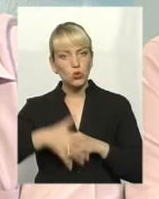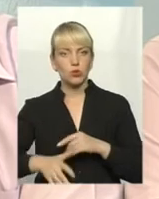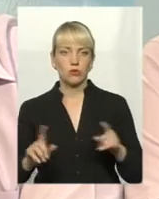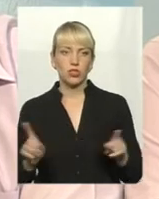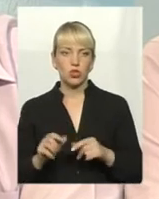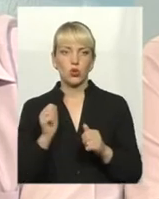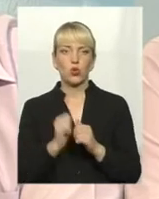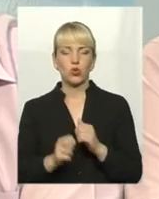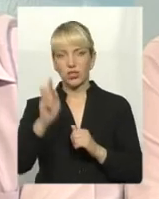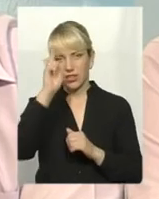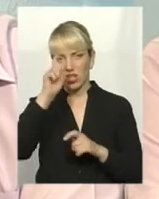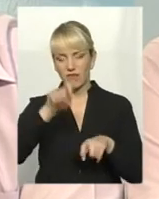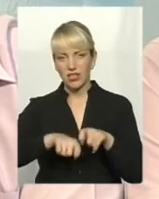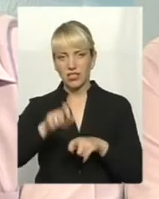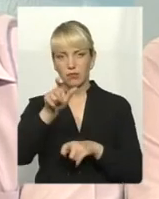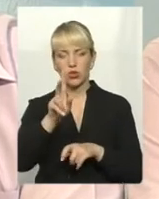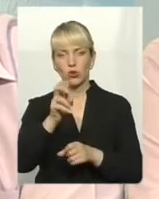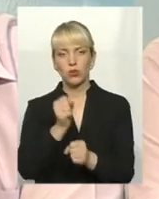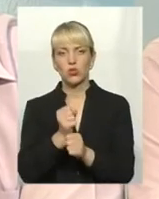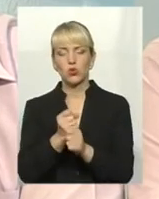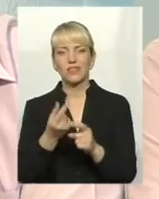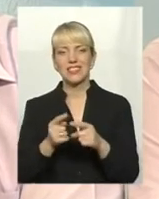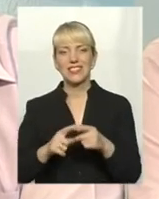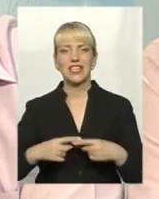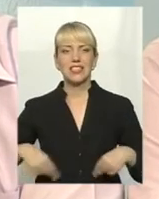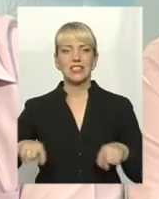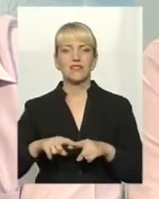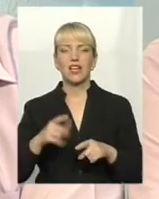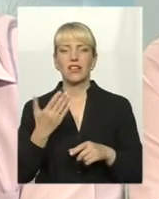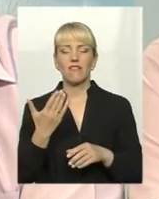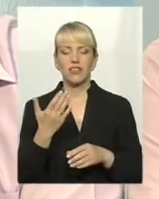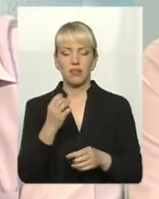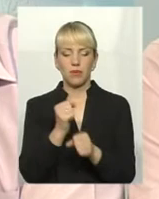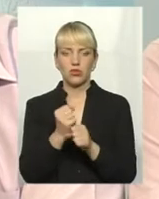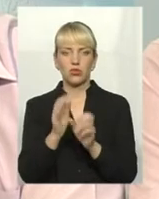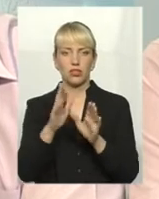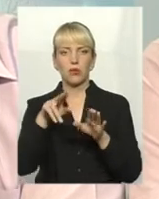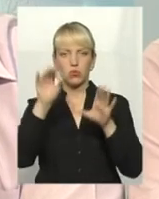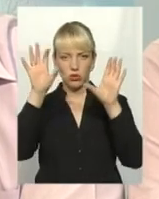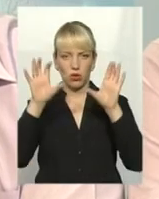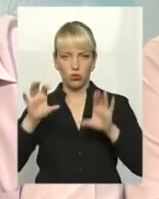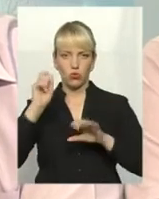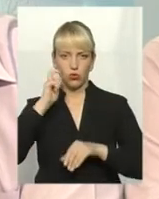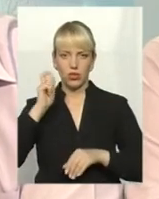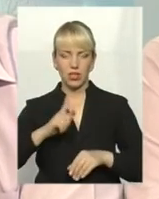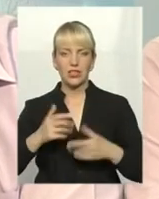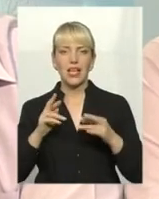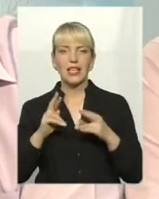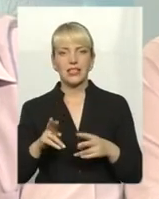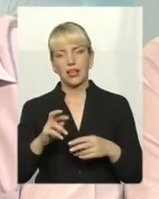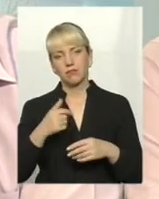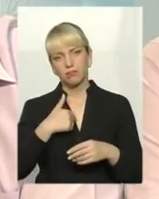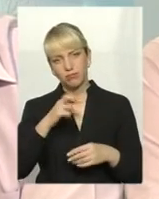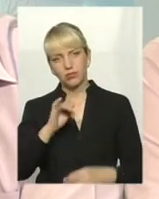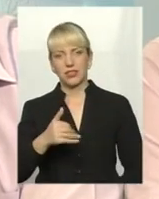кожен державний інспектор, який працює в цій сфері, він керується виключно чинним законодавством України. І я би, можливо, сам